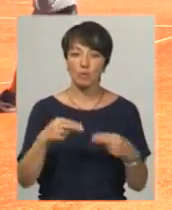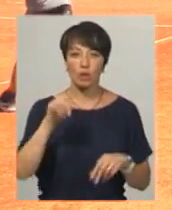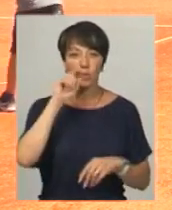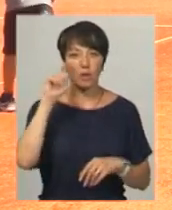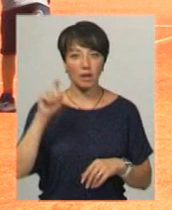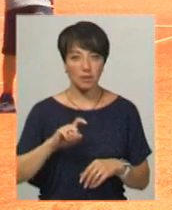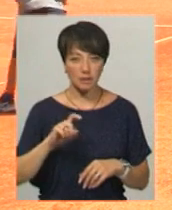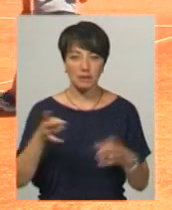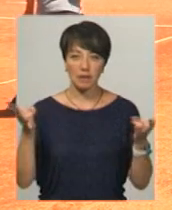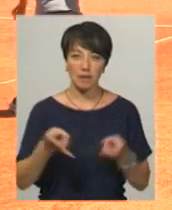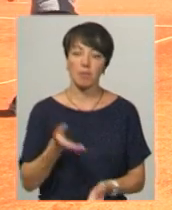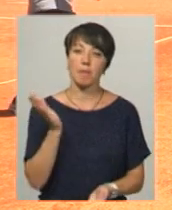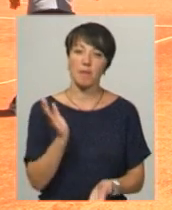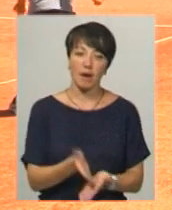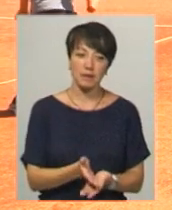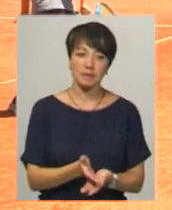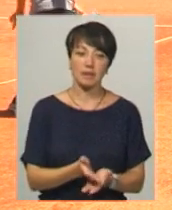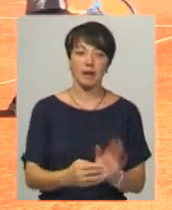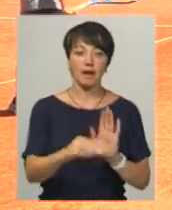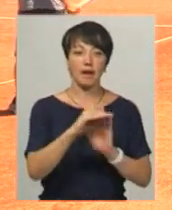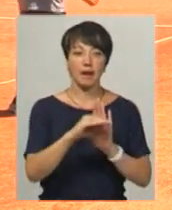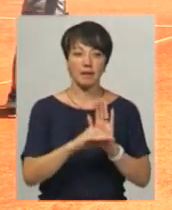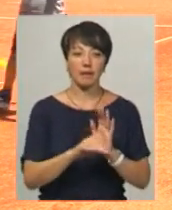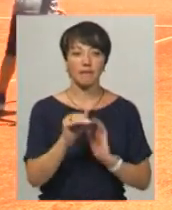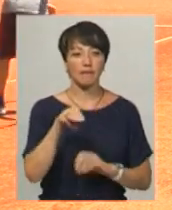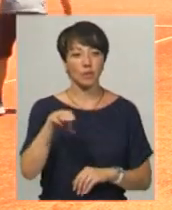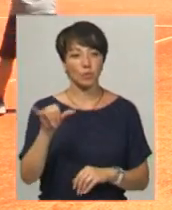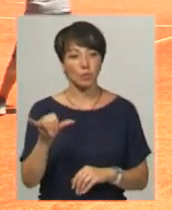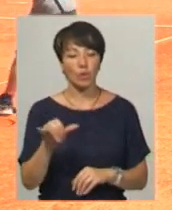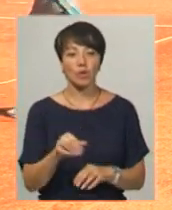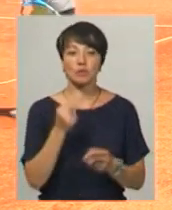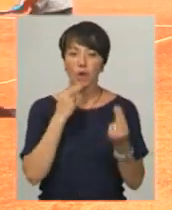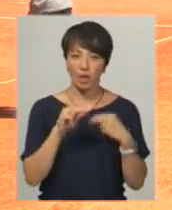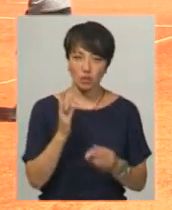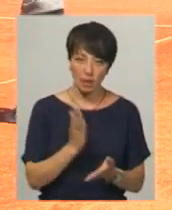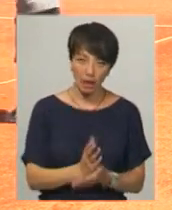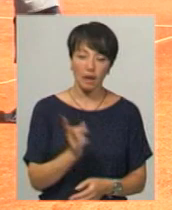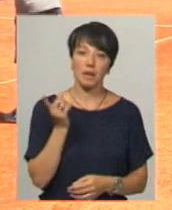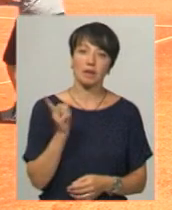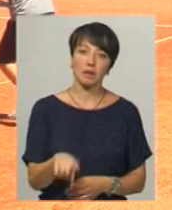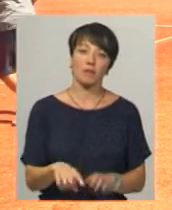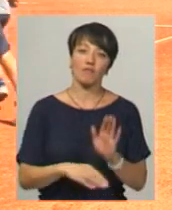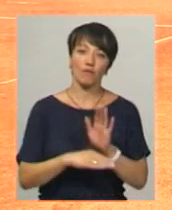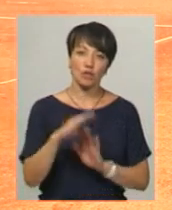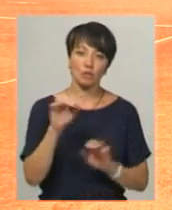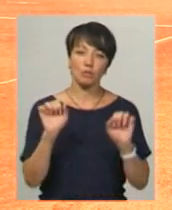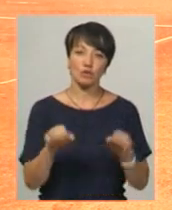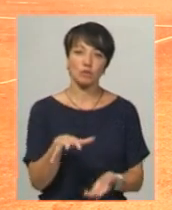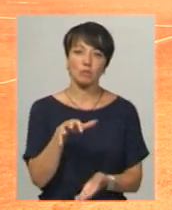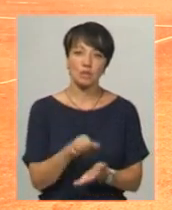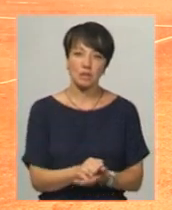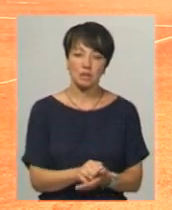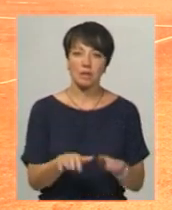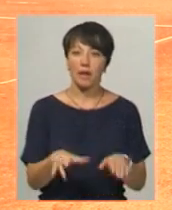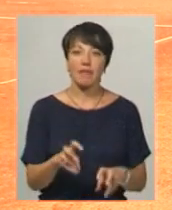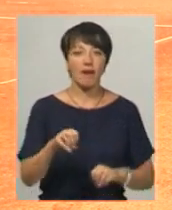України, треба мати рейтинг ФТУ. Чим краще він є, тим вище можна посіяти не